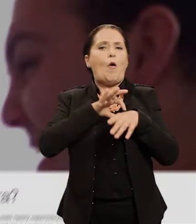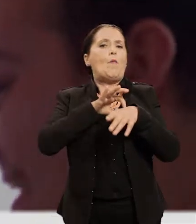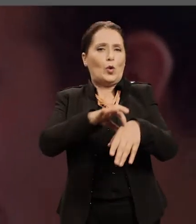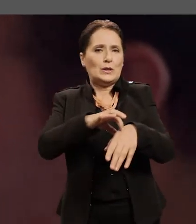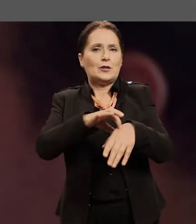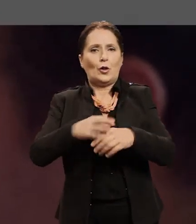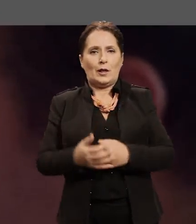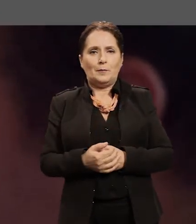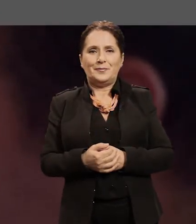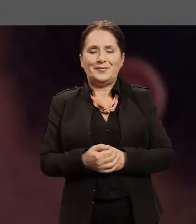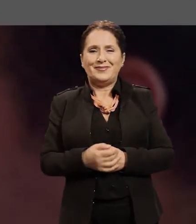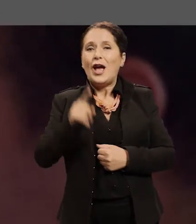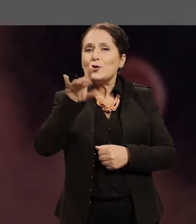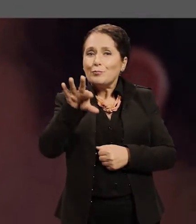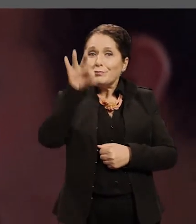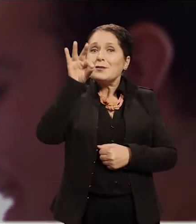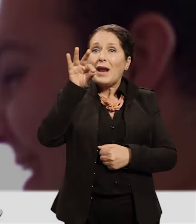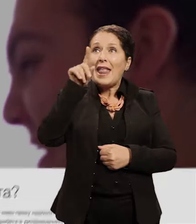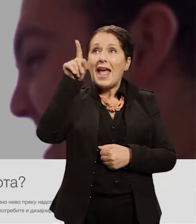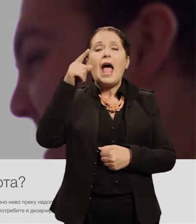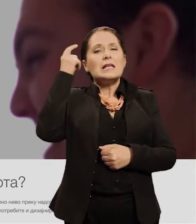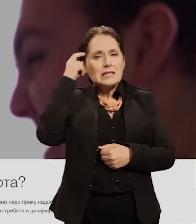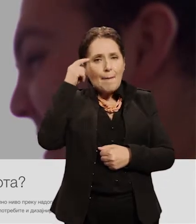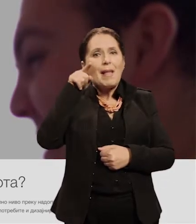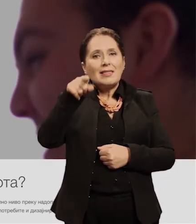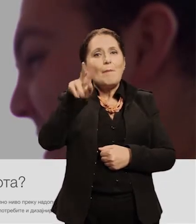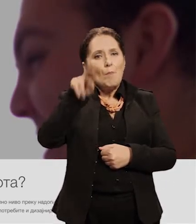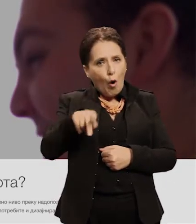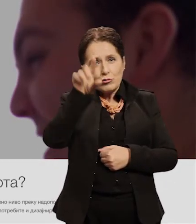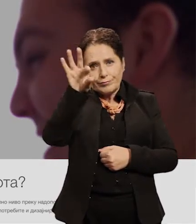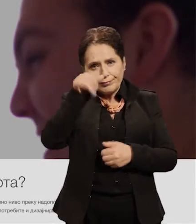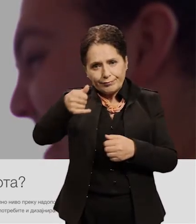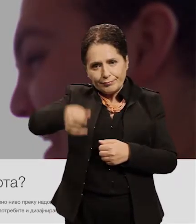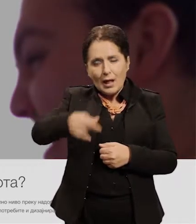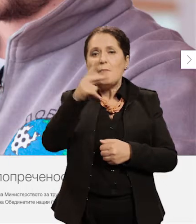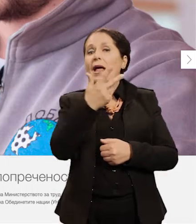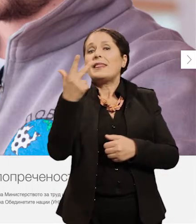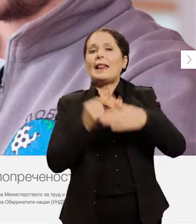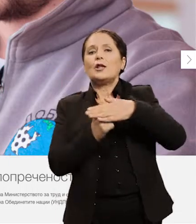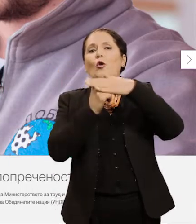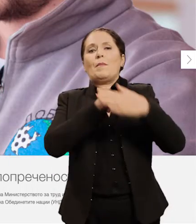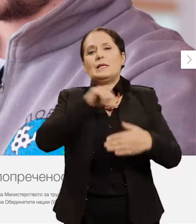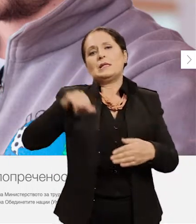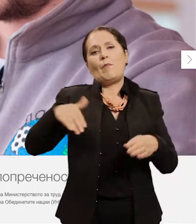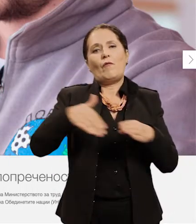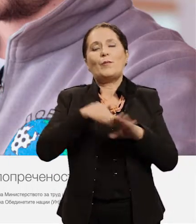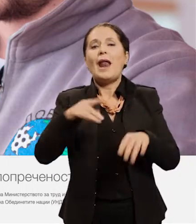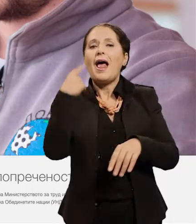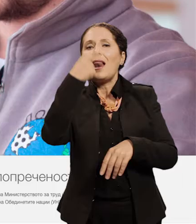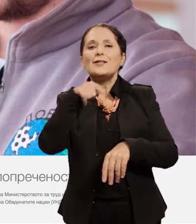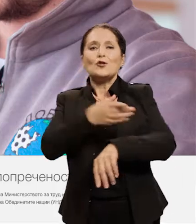личните примери на ОКР проекти и личните приказни на лицата вклучени во програмата. Новости. Промоматеријали.